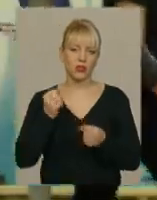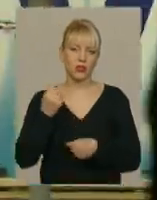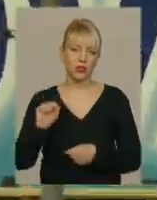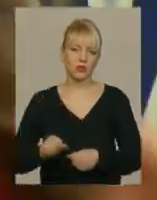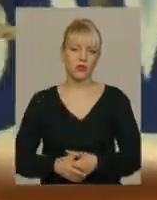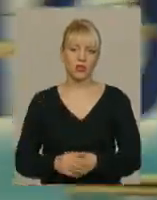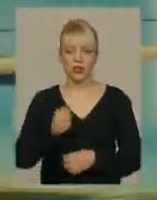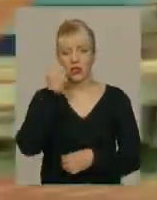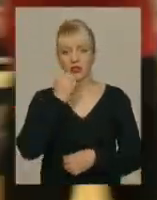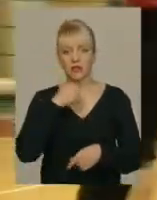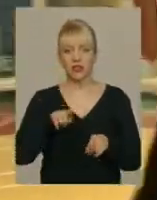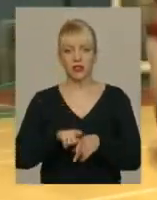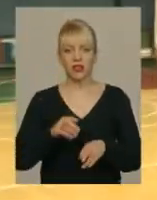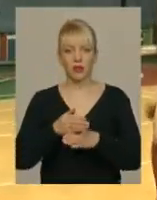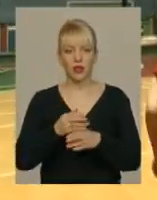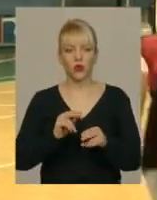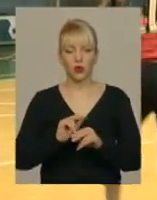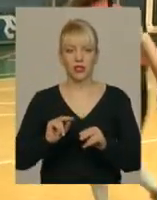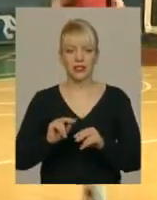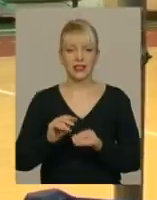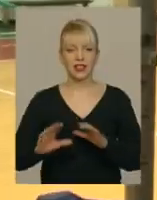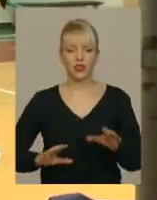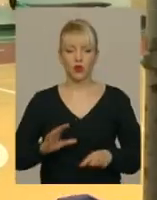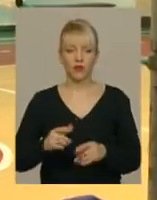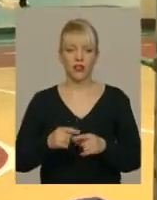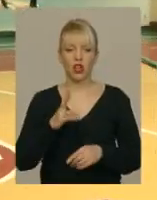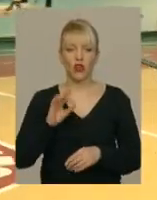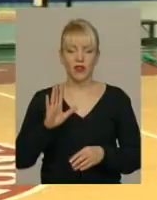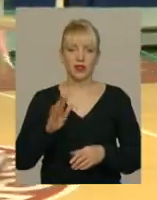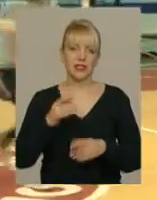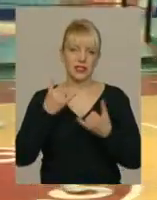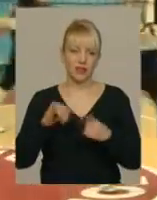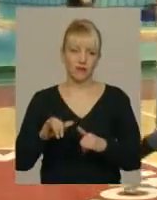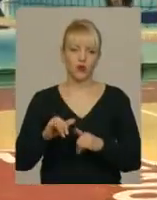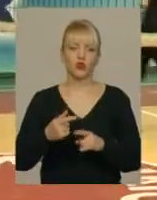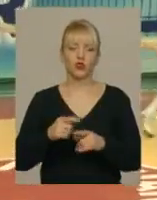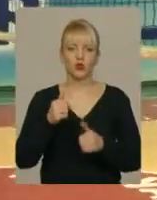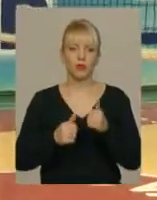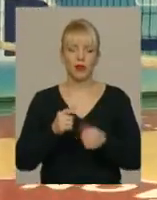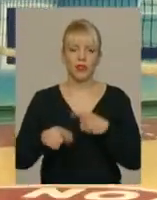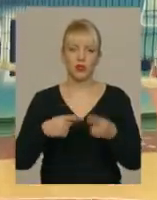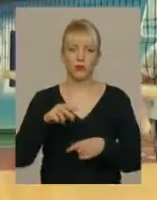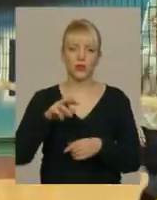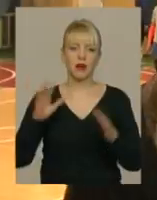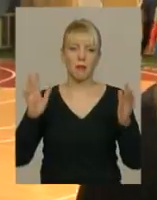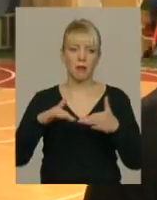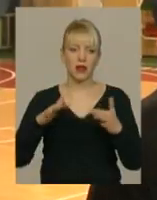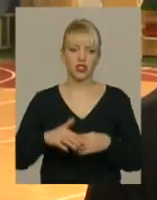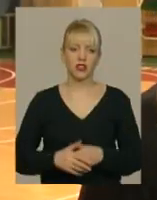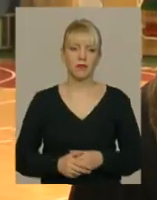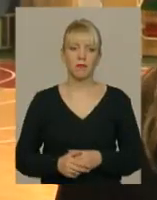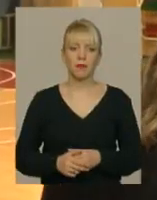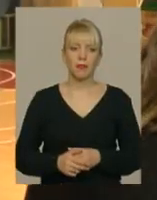Завдяки такій методиці тренувань, новаторки здивують суперниць у наступних матчах, обіцяє капітан команди Тетяна Хилюк. Ми